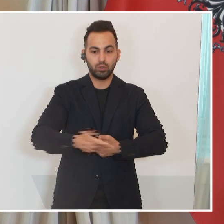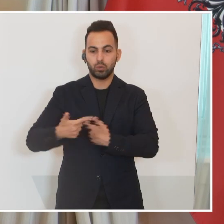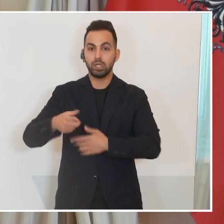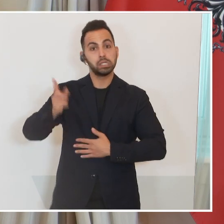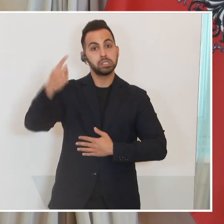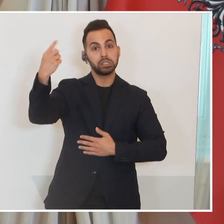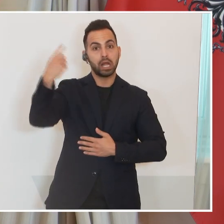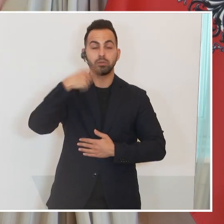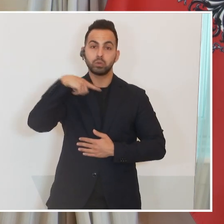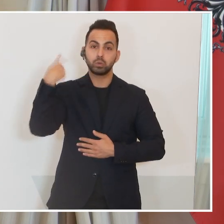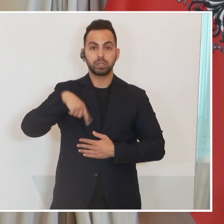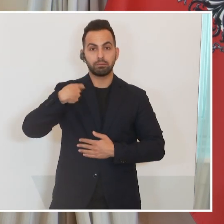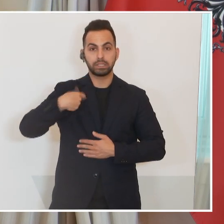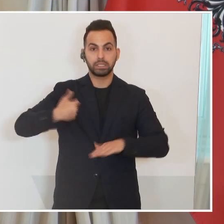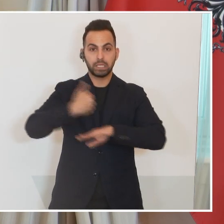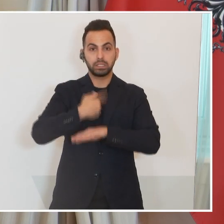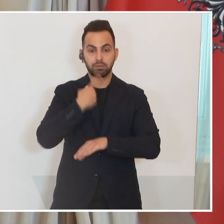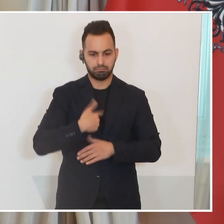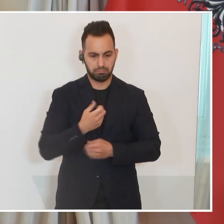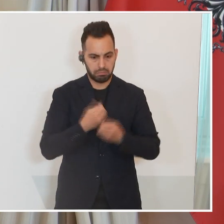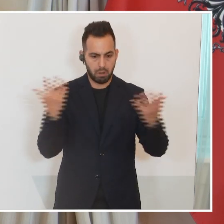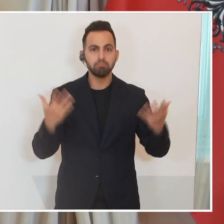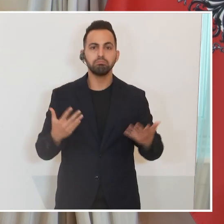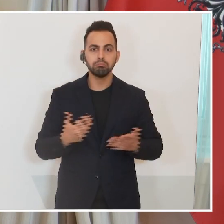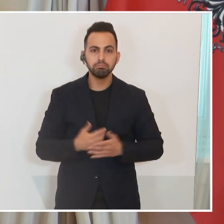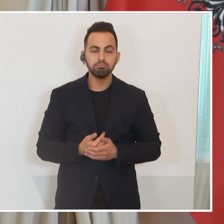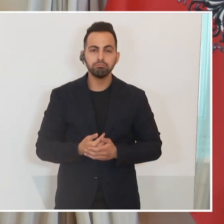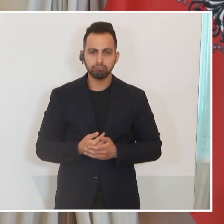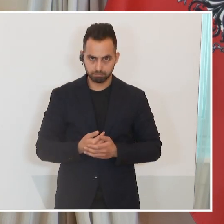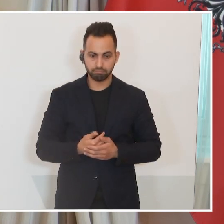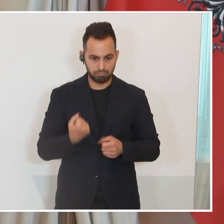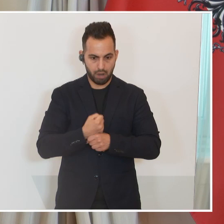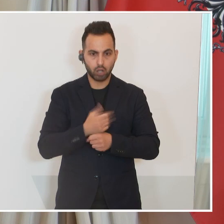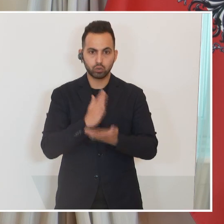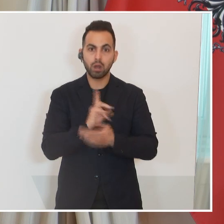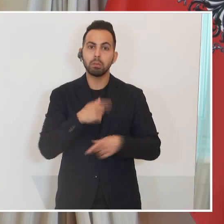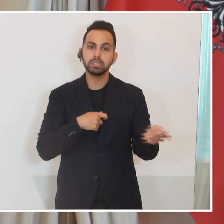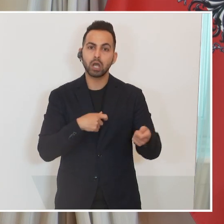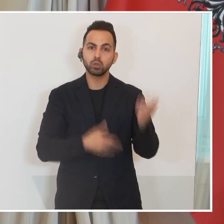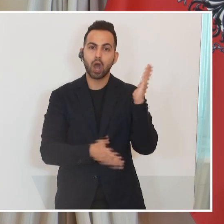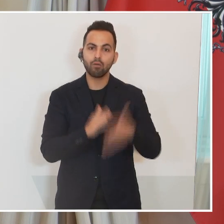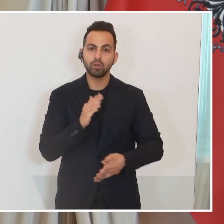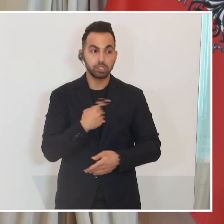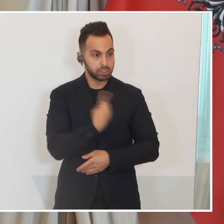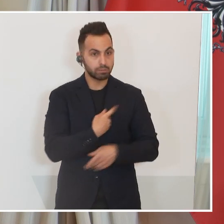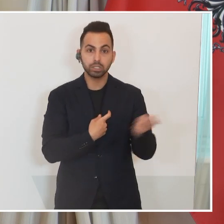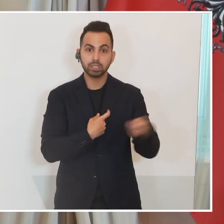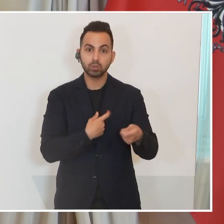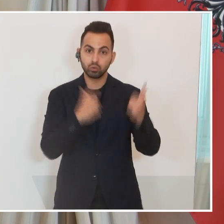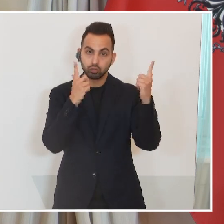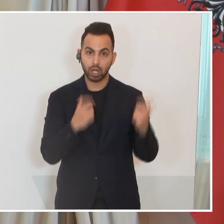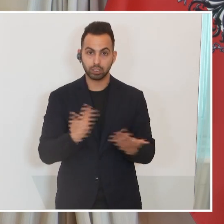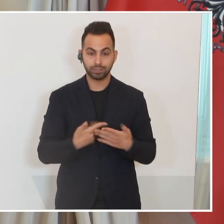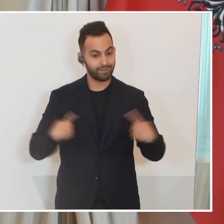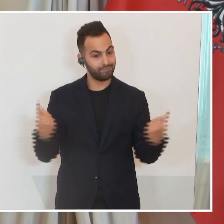sagt halt dann, ja, ich mache es schon, aber ihr müsst mit den Sanktionen aufwählen. Ihr habt mit den Sanktionen begonnen und deswegen können wir